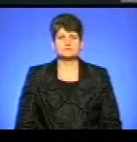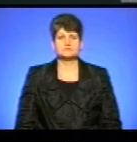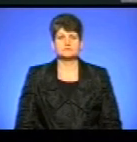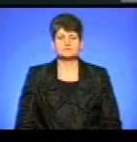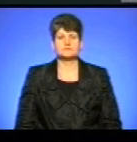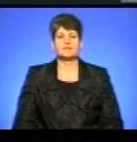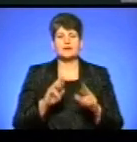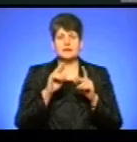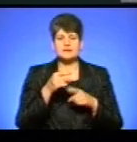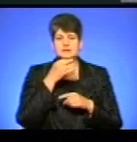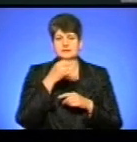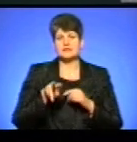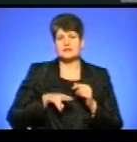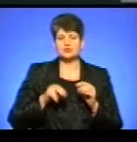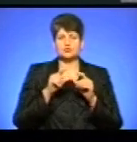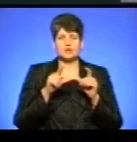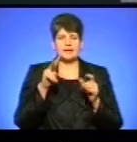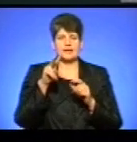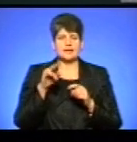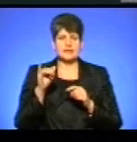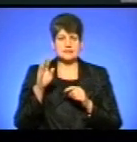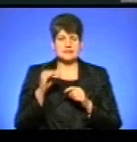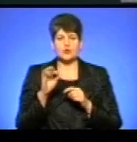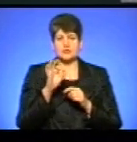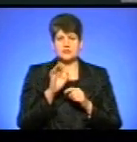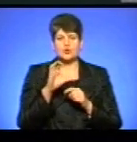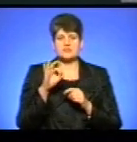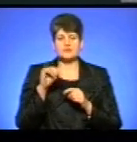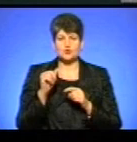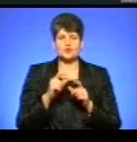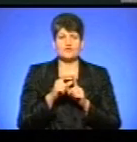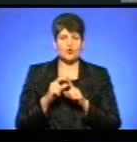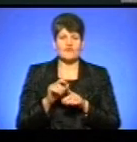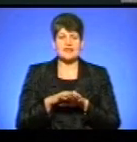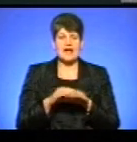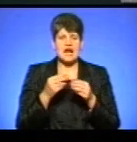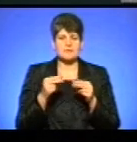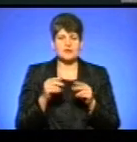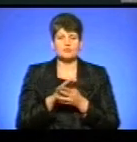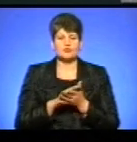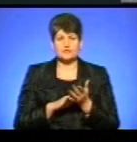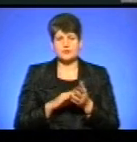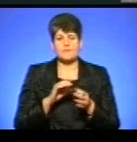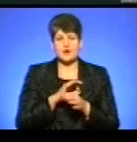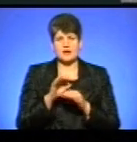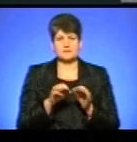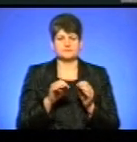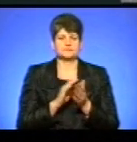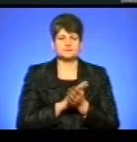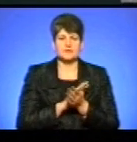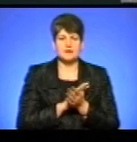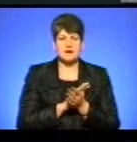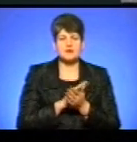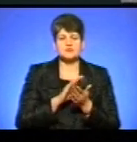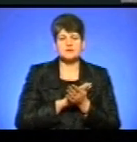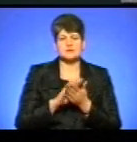Як повідомив директор школи-ліцеї Олександр Остапчук, словниковий ярмарок є продовженням проєкту «Презентабельність книги і грамотна